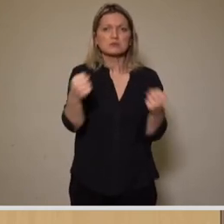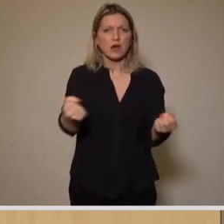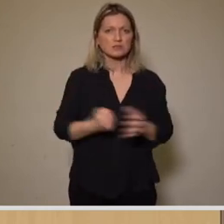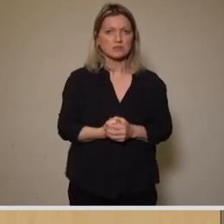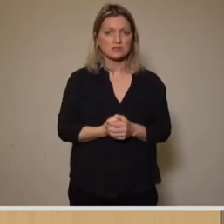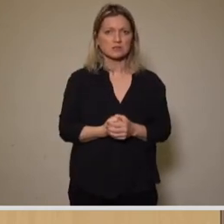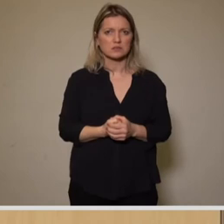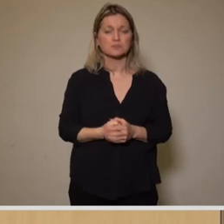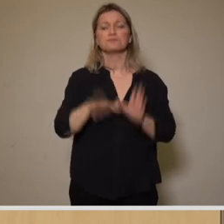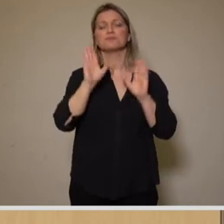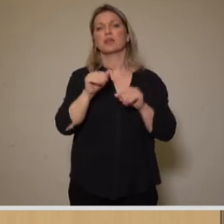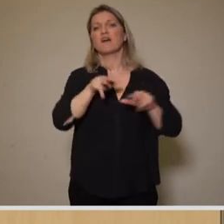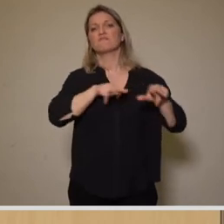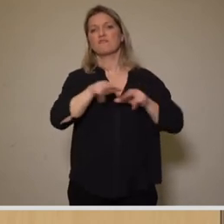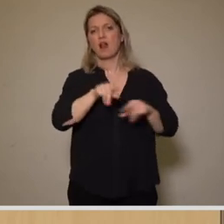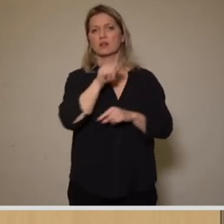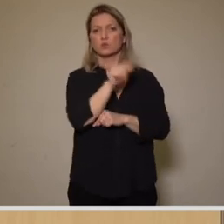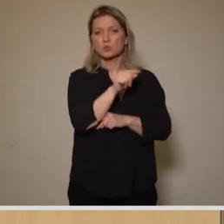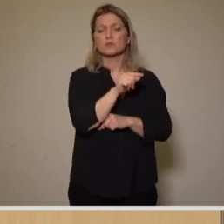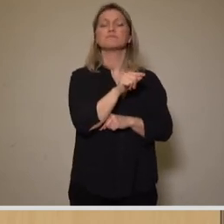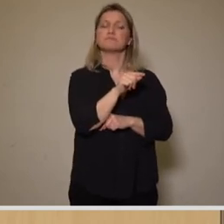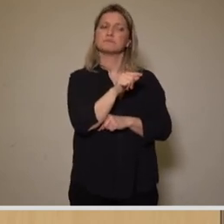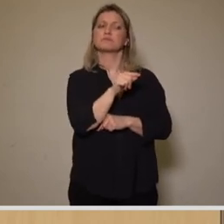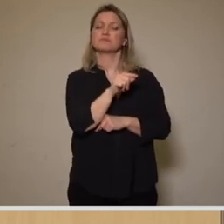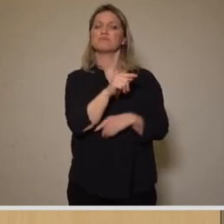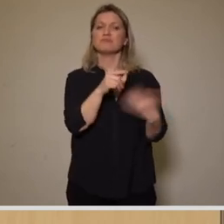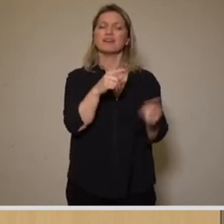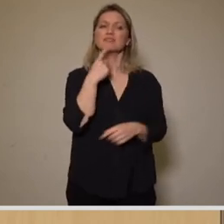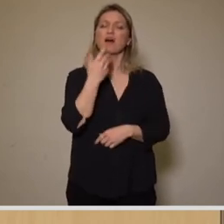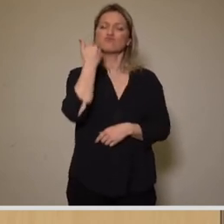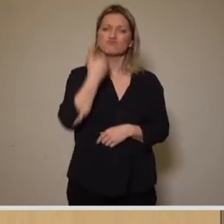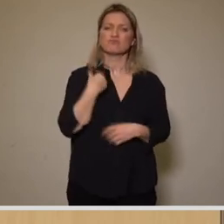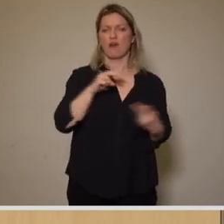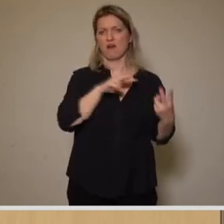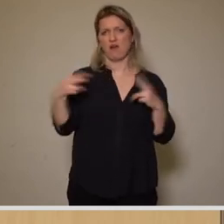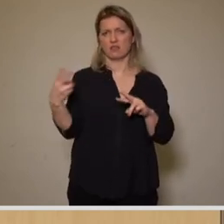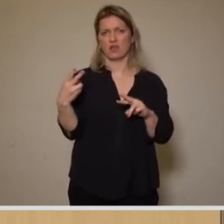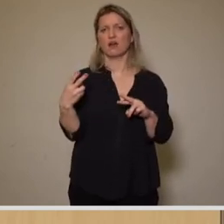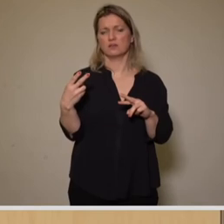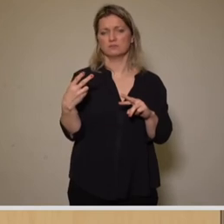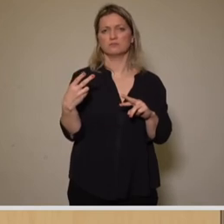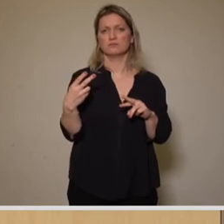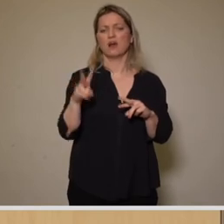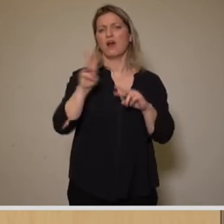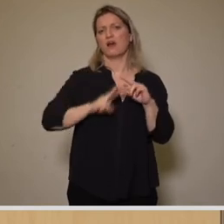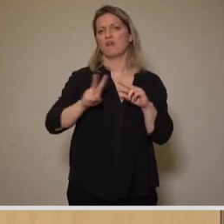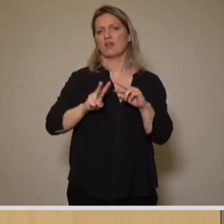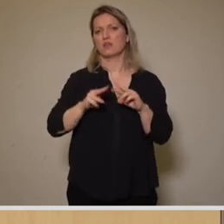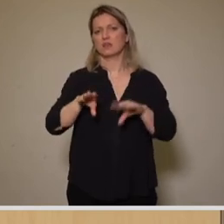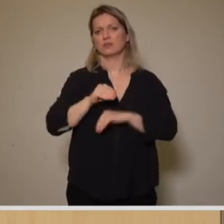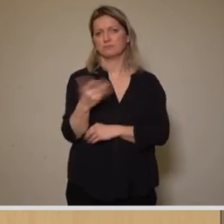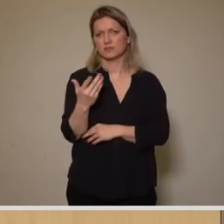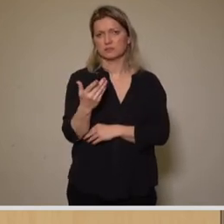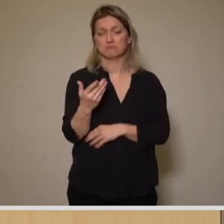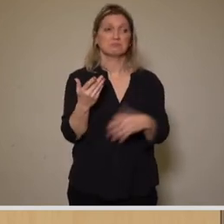Von Seiten der Verwaltung soll eine andere Vorzugsvariante oder sollten von Seiten der Verwaltung eine andere Vorzugsvariante